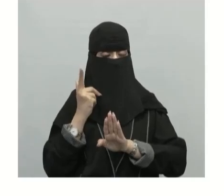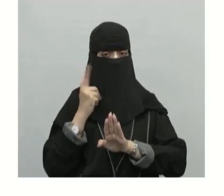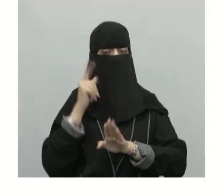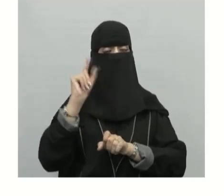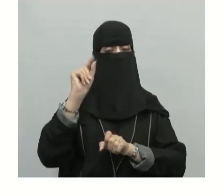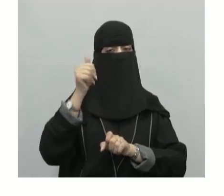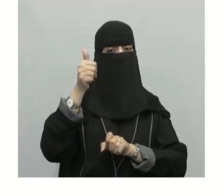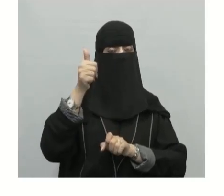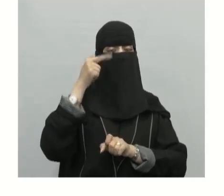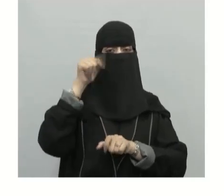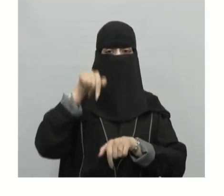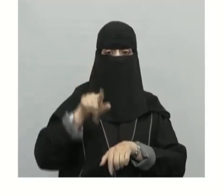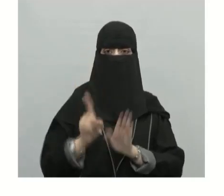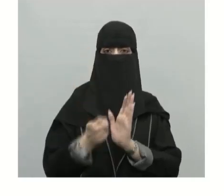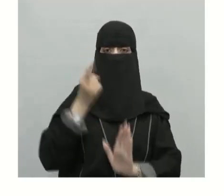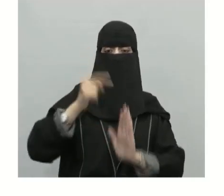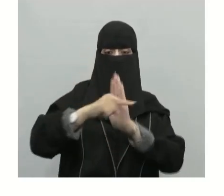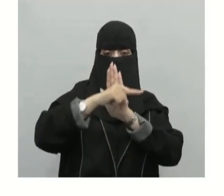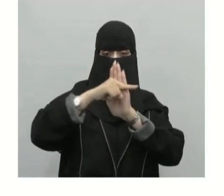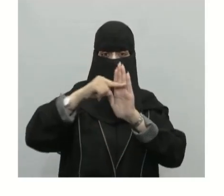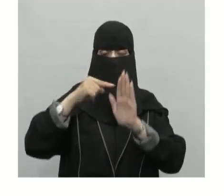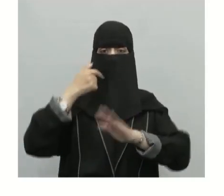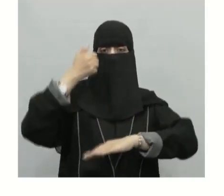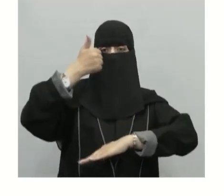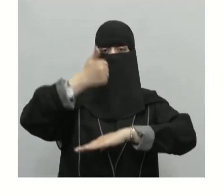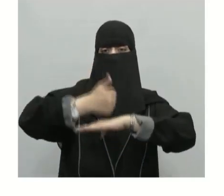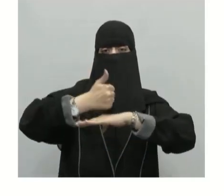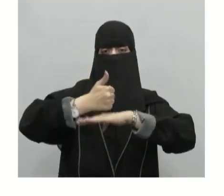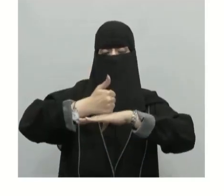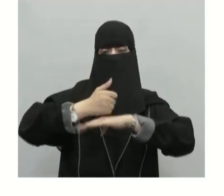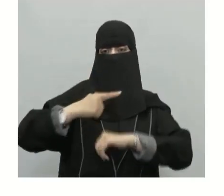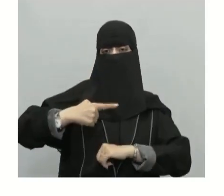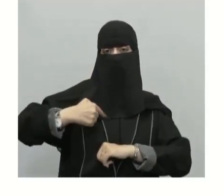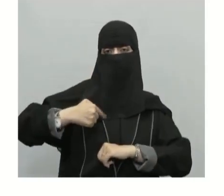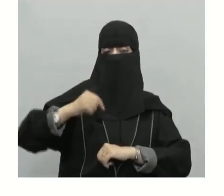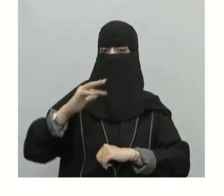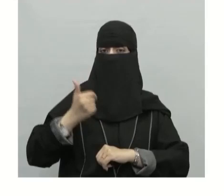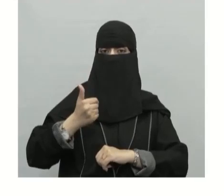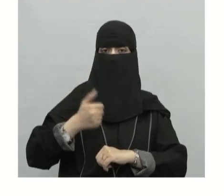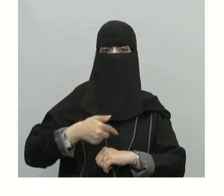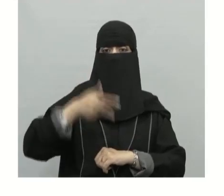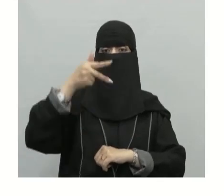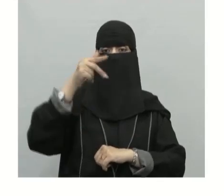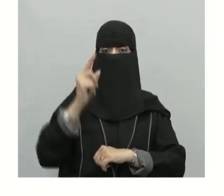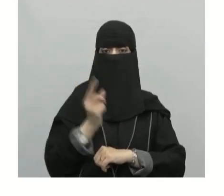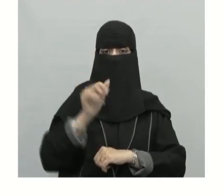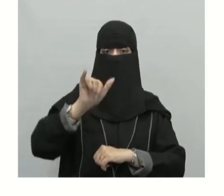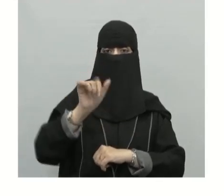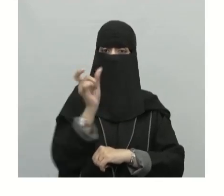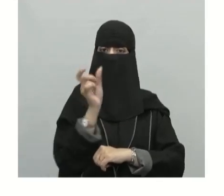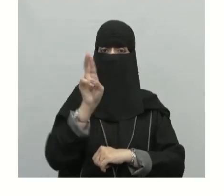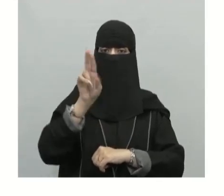إذن خطها الرئيسي ماذا يسمى؟ ممتازين خط جرينيش ودرجته كام؟